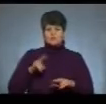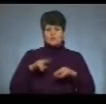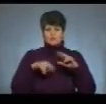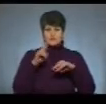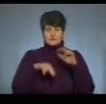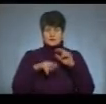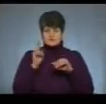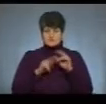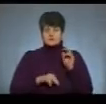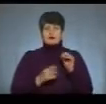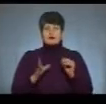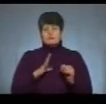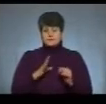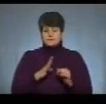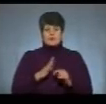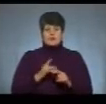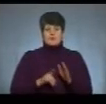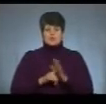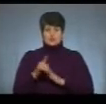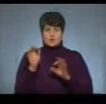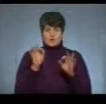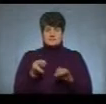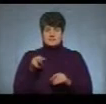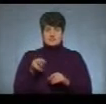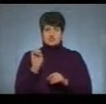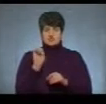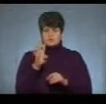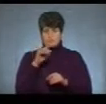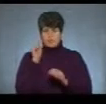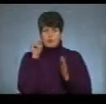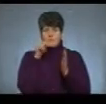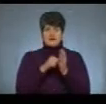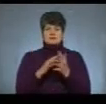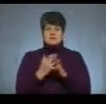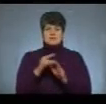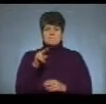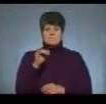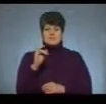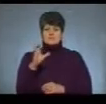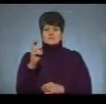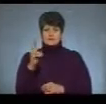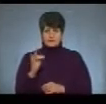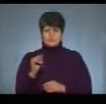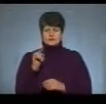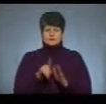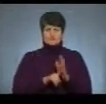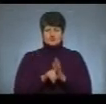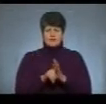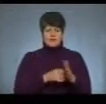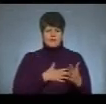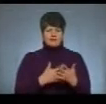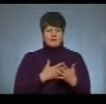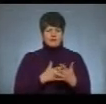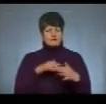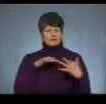провайдерській фірмі. На початку осені 2014-го потрапив у селище Піски. Якраз тоді активізувалися бої за Донецький